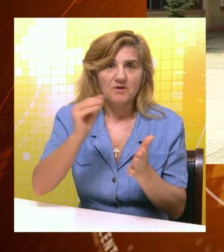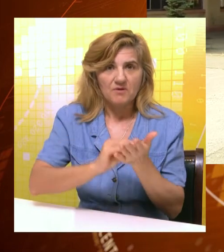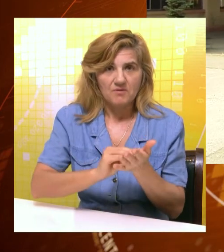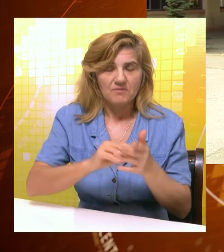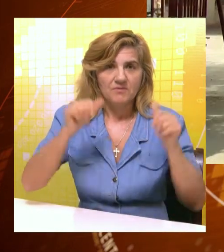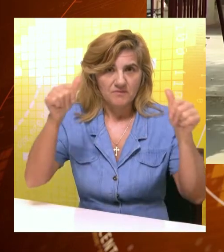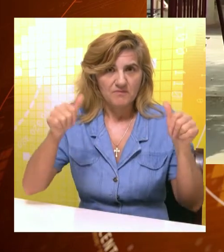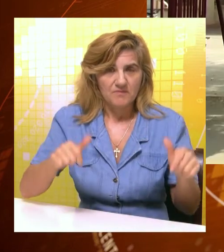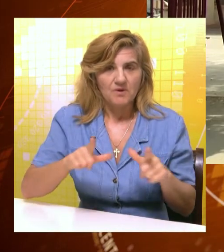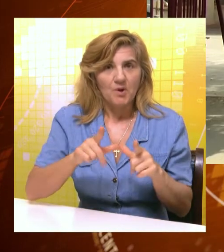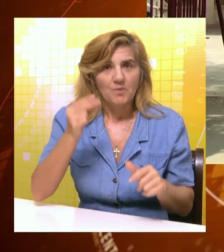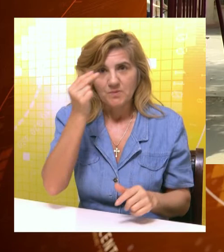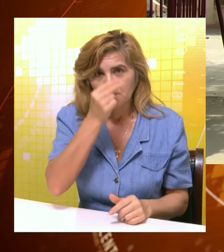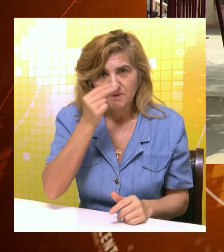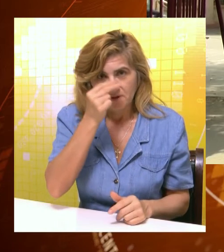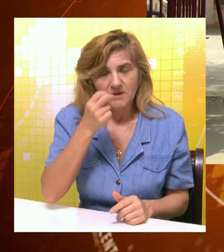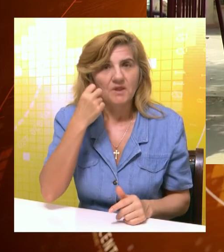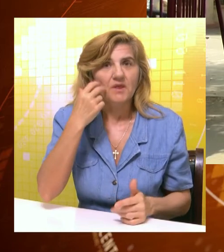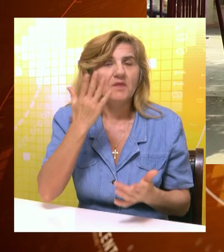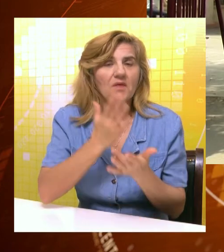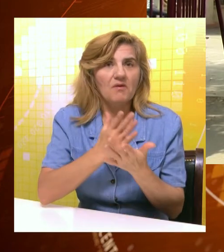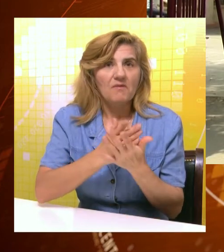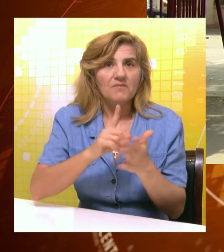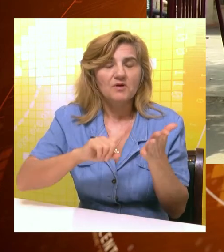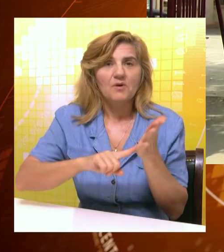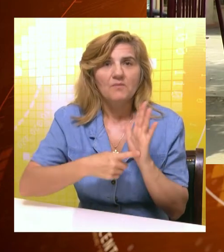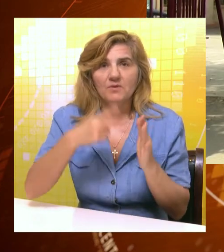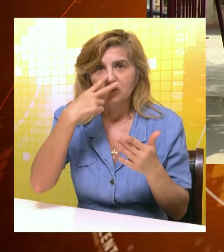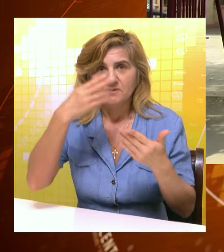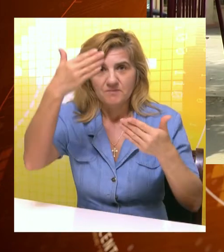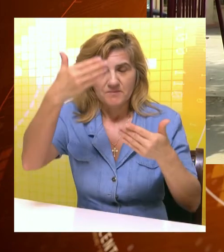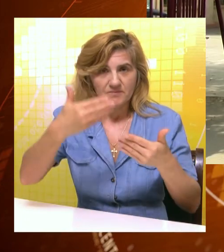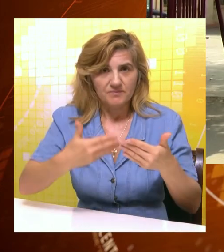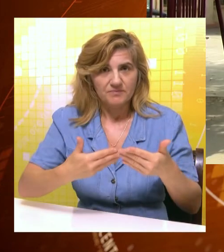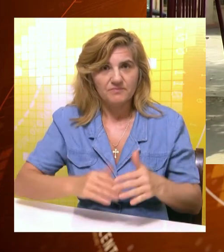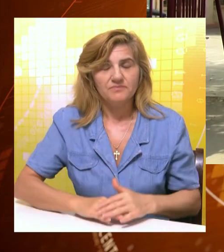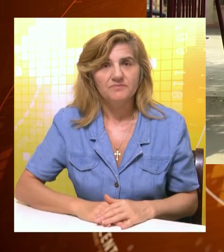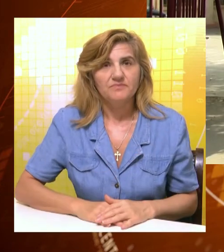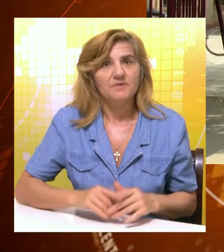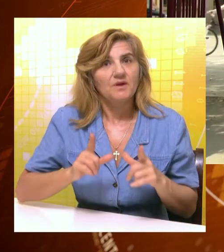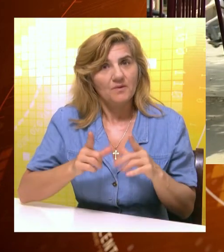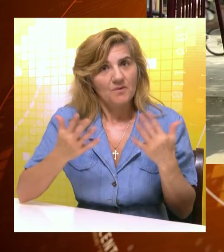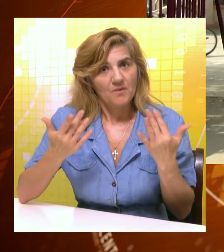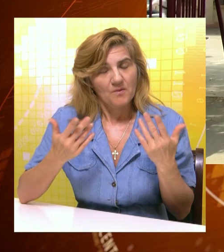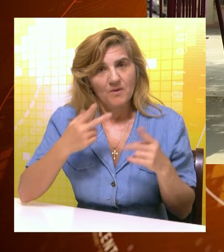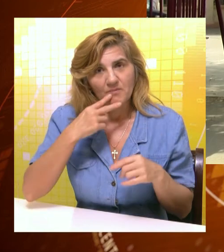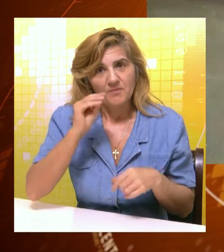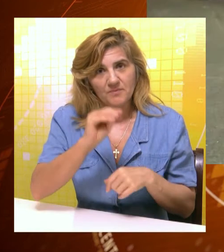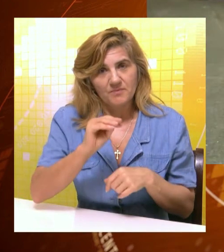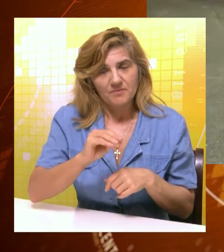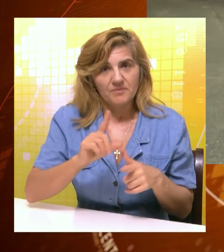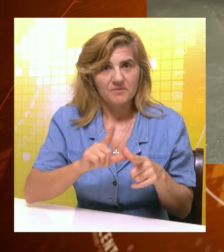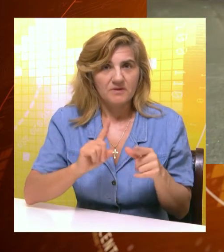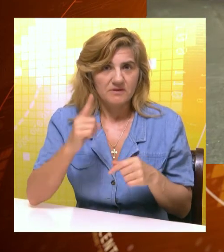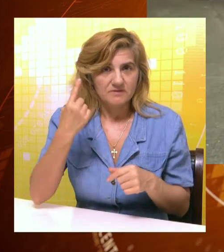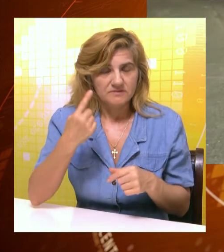objavljeni osnovnim školama u nedelju, kada će džaci moći da vide okvirne bodove koje su ostvarili na testovima. Ukoliko budu imali primetbu,